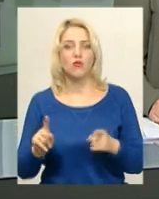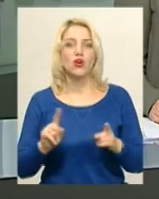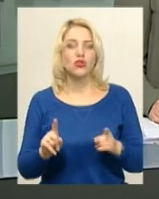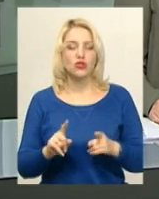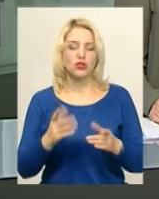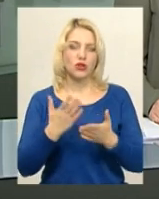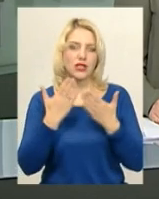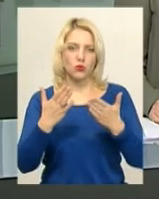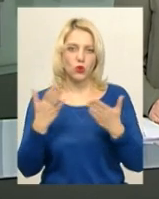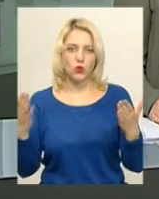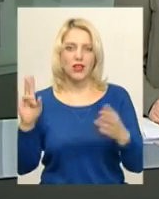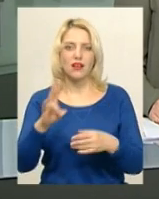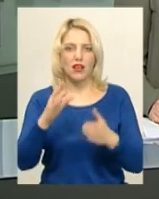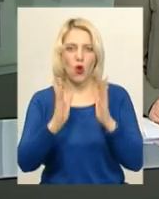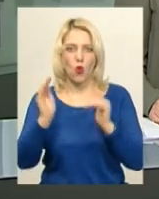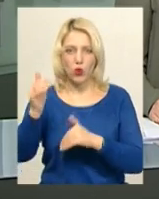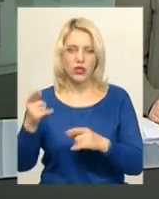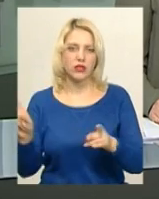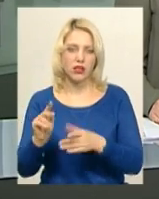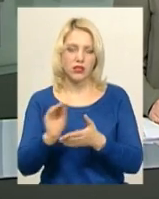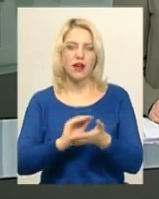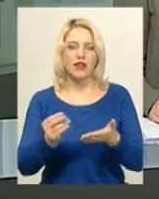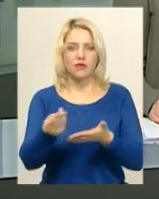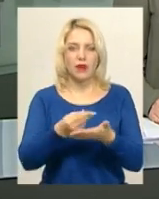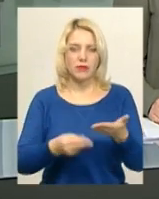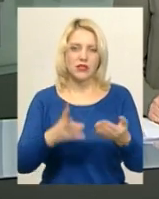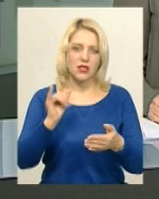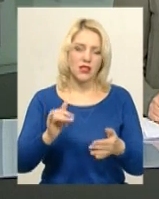експонуються ікони художниці, написані на склі та дереві.